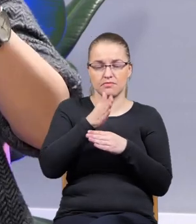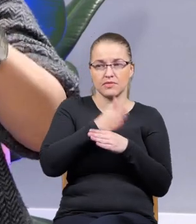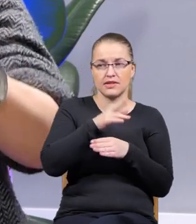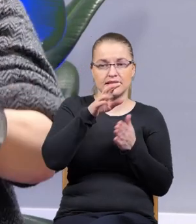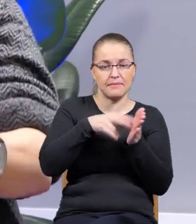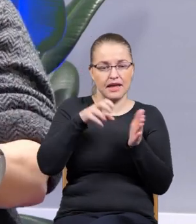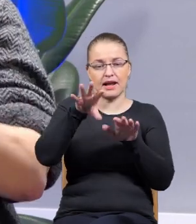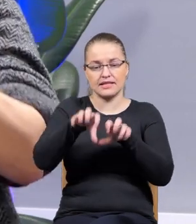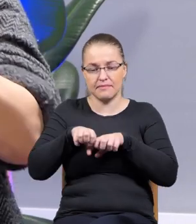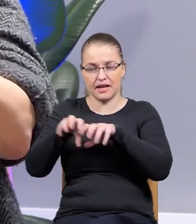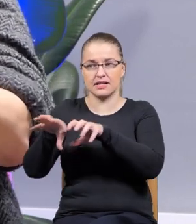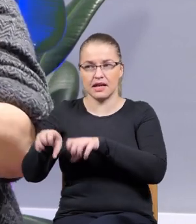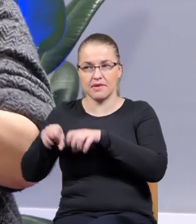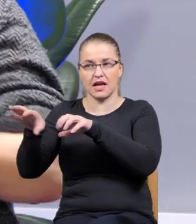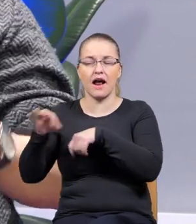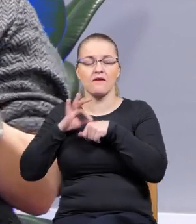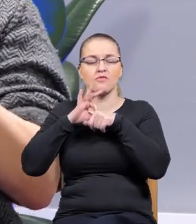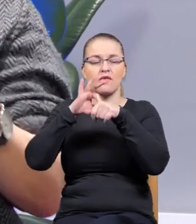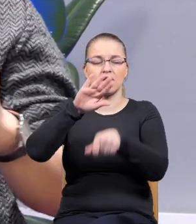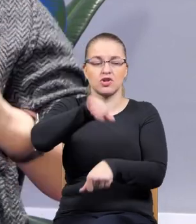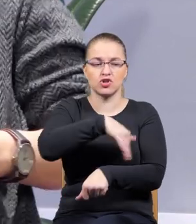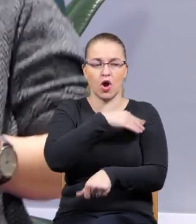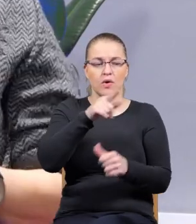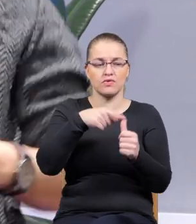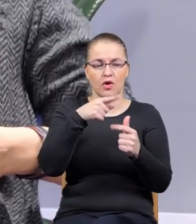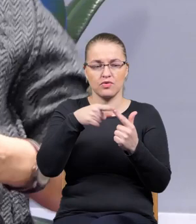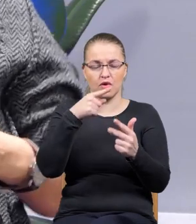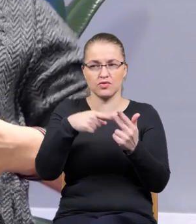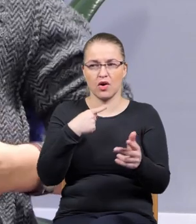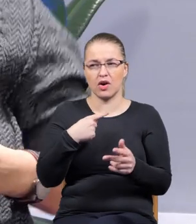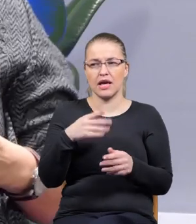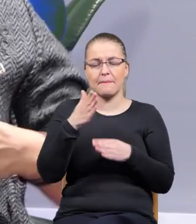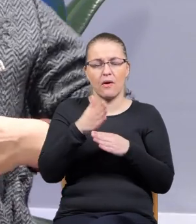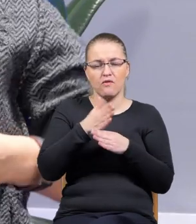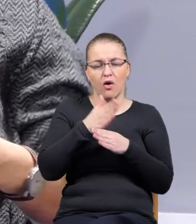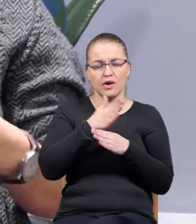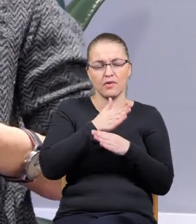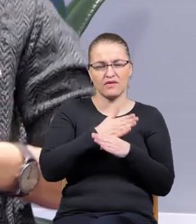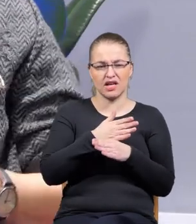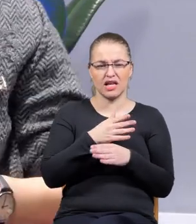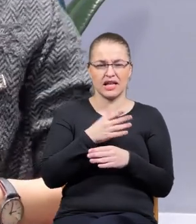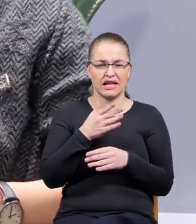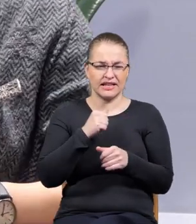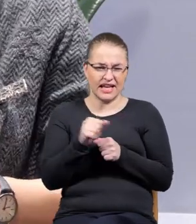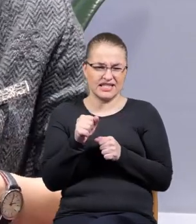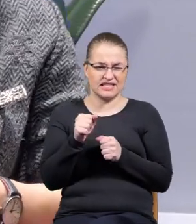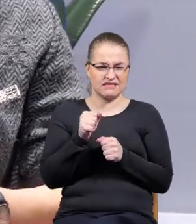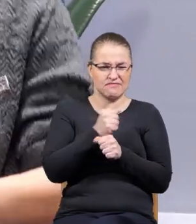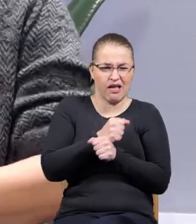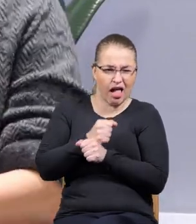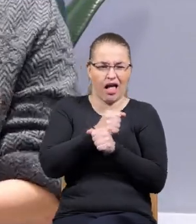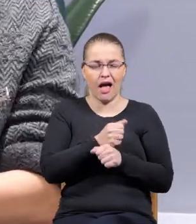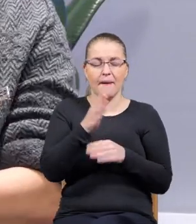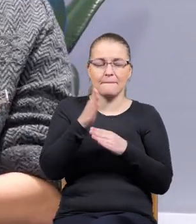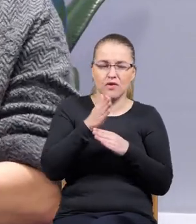tamtego, wprowadza się do szkół to, to i tak powolutku to się dzieje i my tak jakoś coraz bardziej skrępowani, ale jakoś tak się powolutku